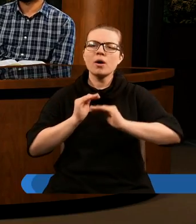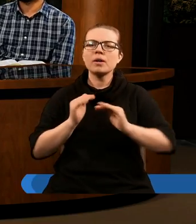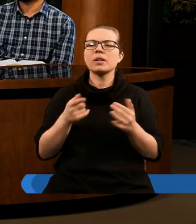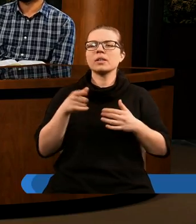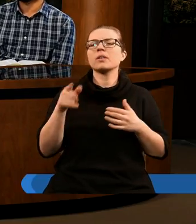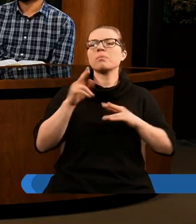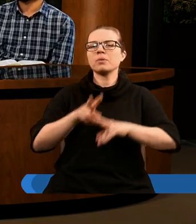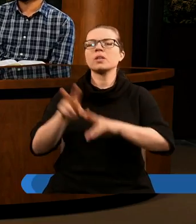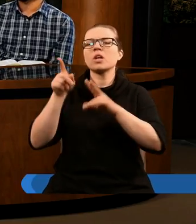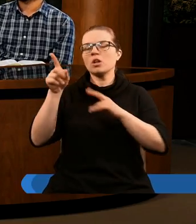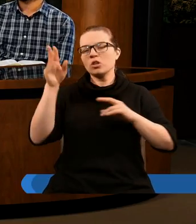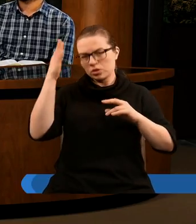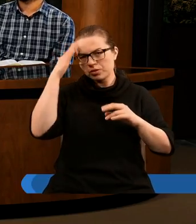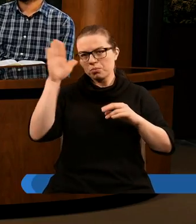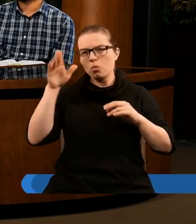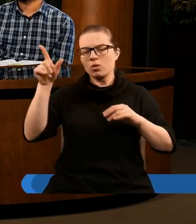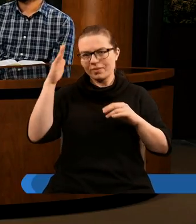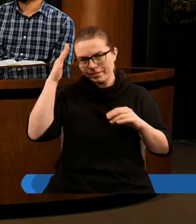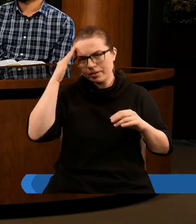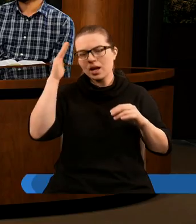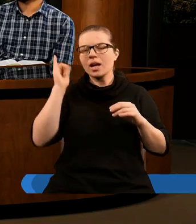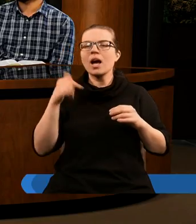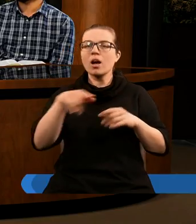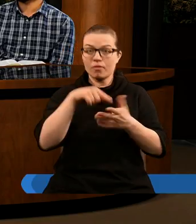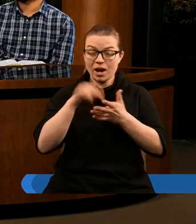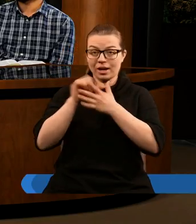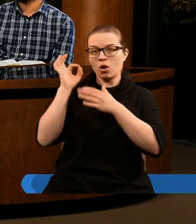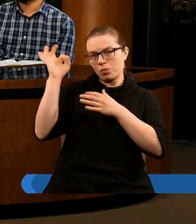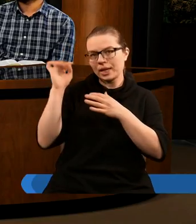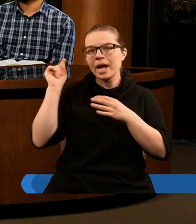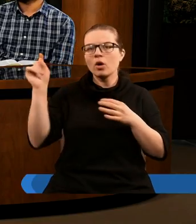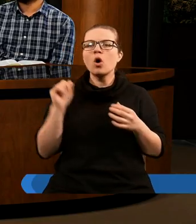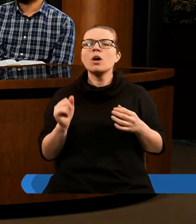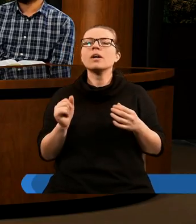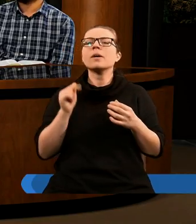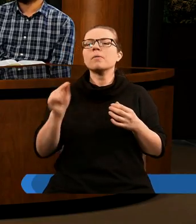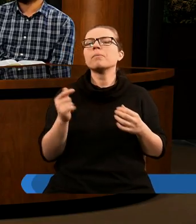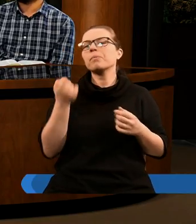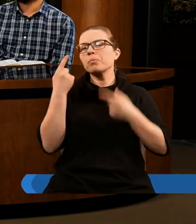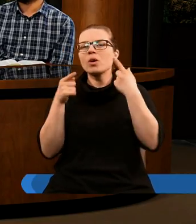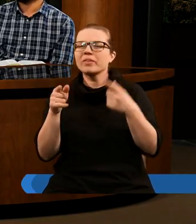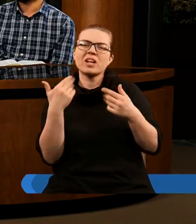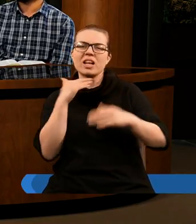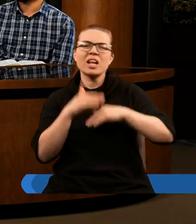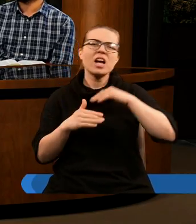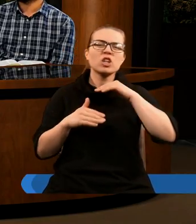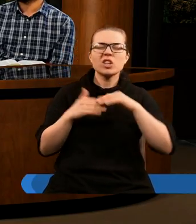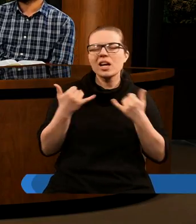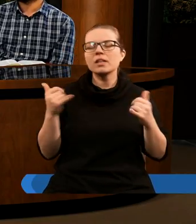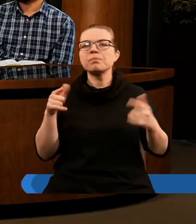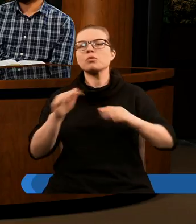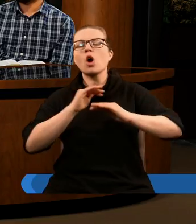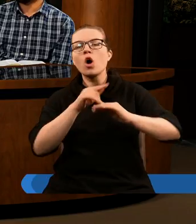przynależności, że Pan Bóg wie, którzy są właśnie Jego. I kiedy pojawiają się te nieszczęścia, to wtedy